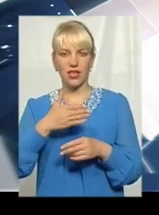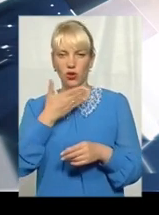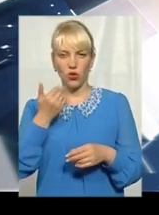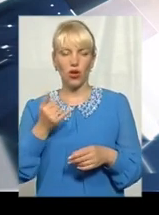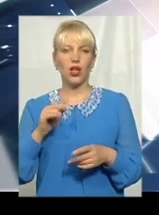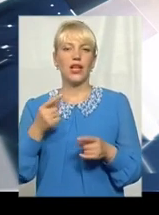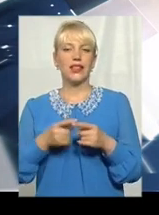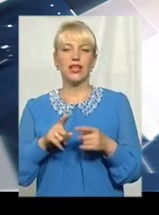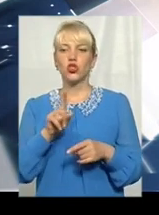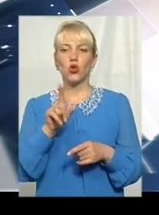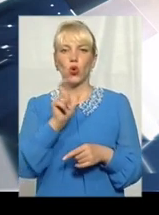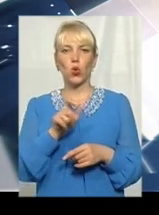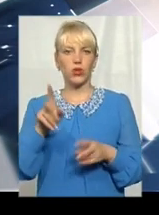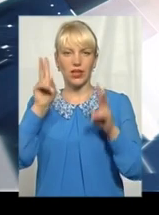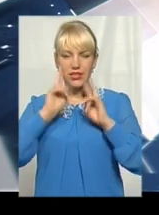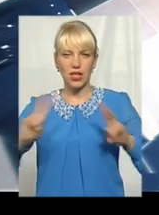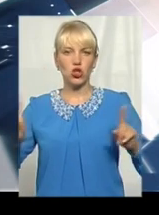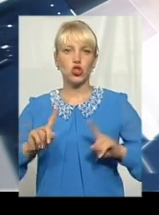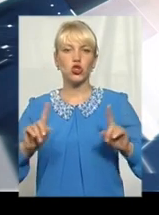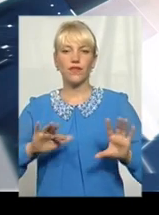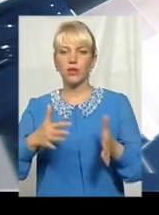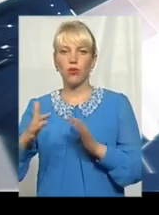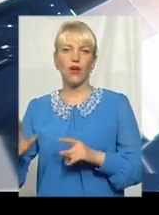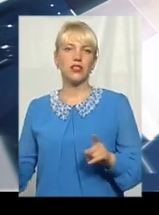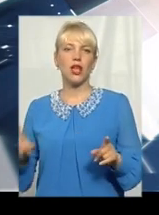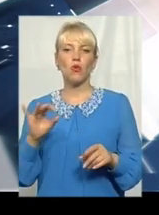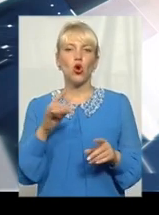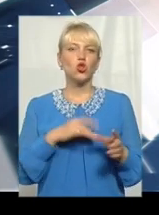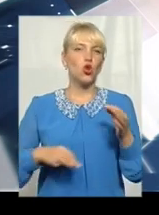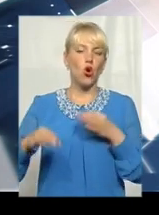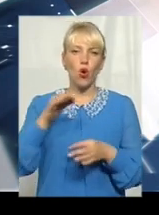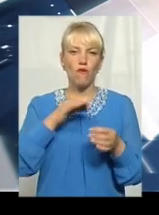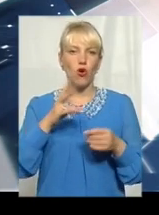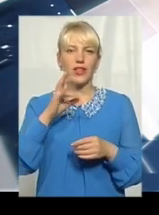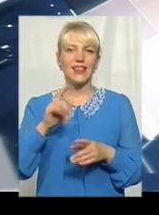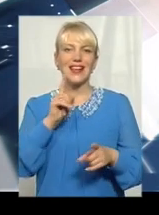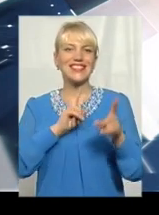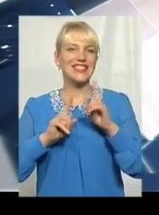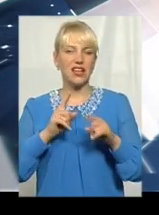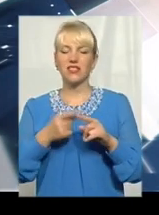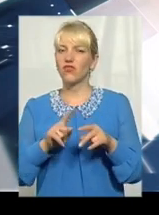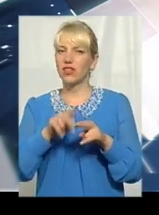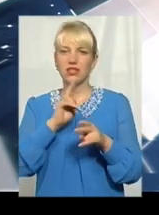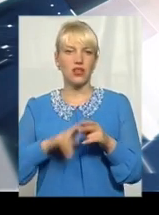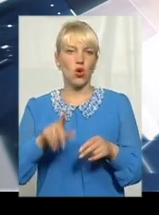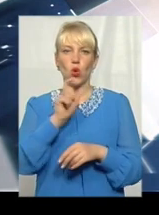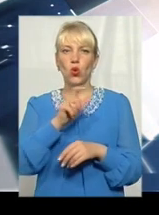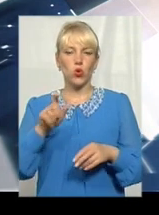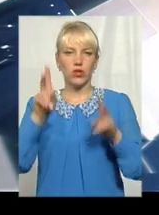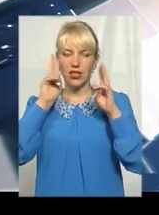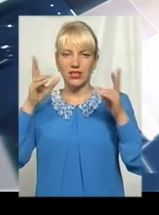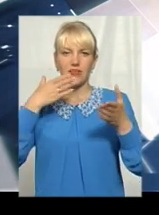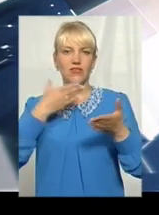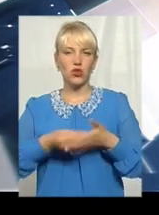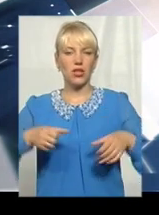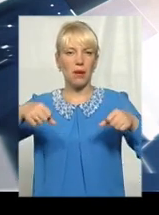не знають, що відбувається, про що говорять на селах, нікуди не зникло. Там люди не зняли своїх страх,